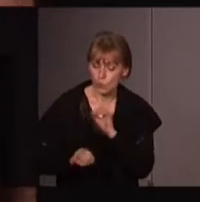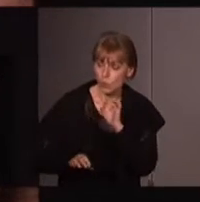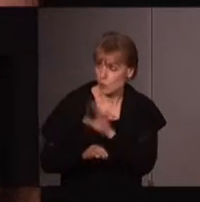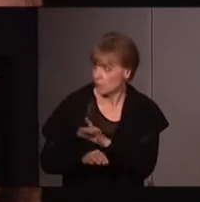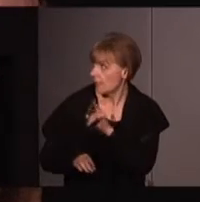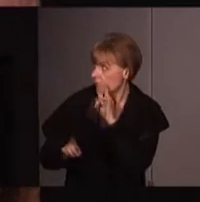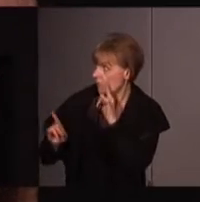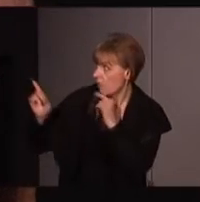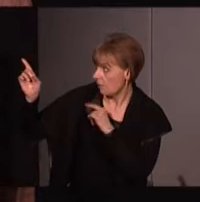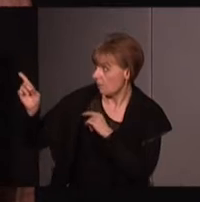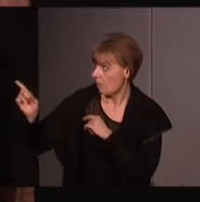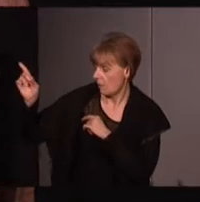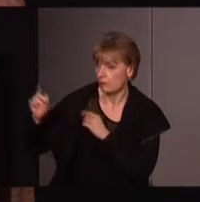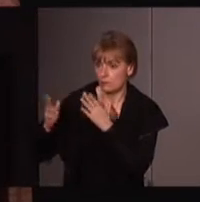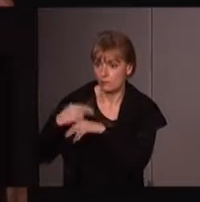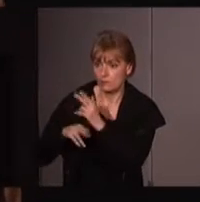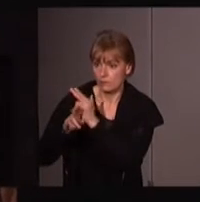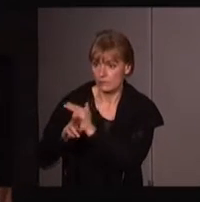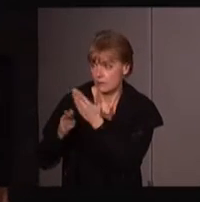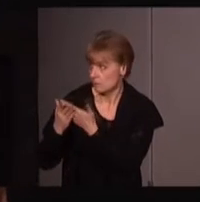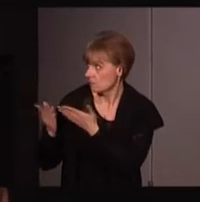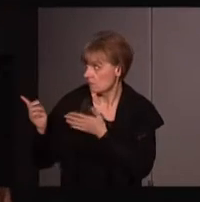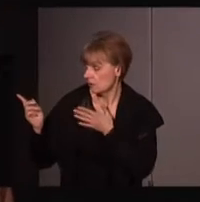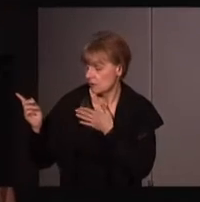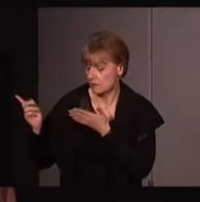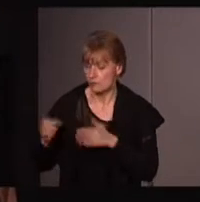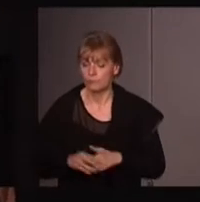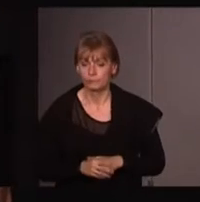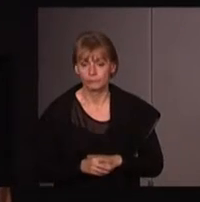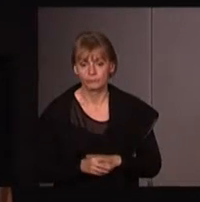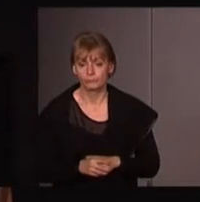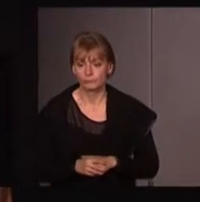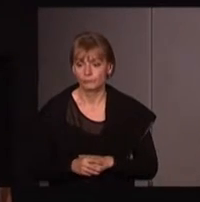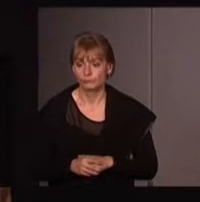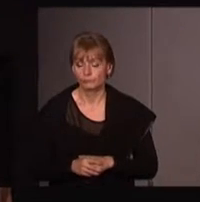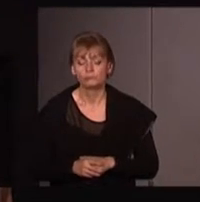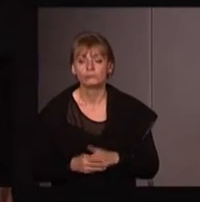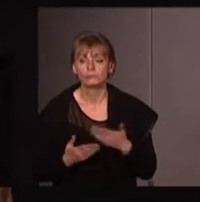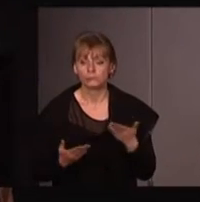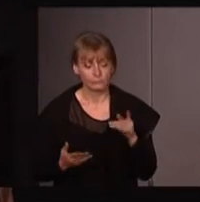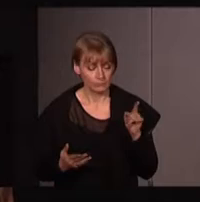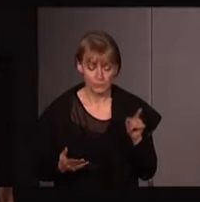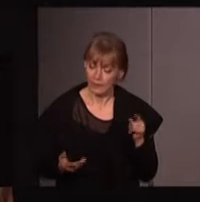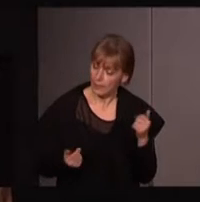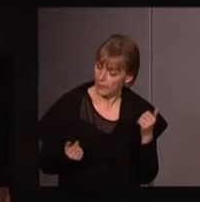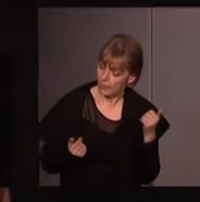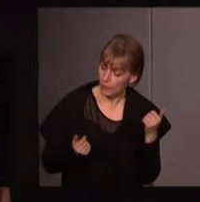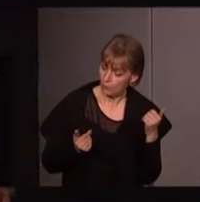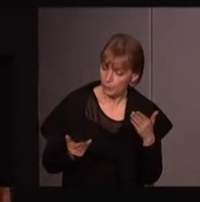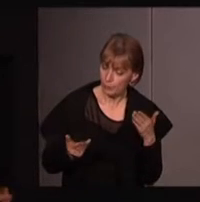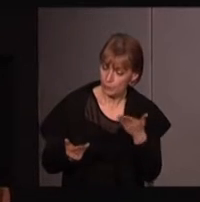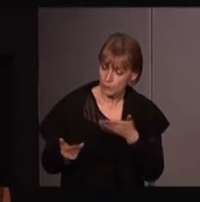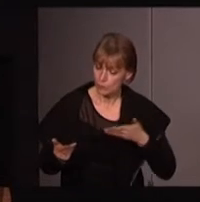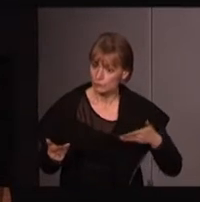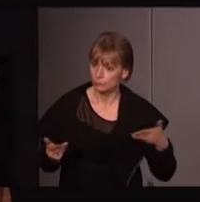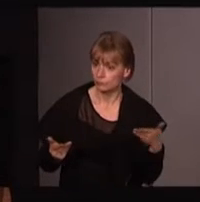ce que vous voyez à l'œuvre ici dans cette définition qui me semble tout à fait intéressant, c'est que King propose de les considérer, on pourrait dire, de